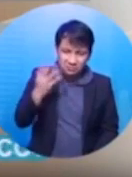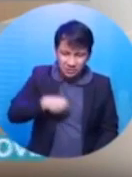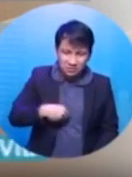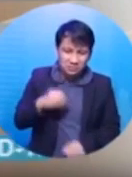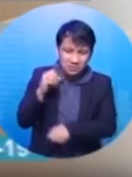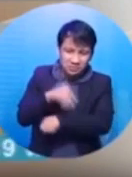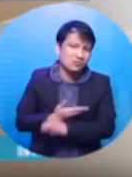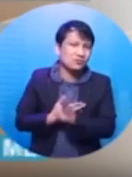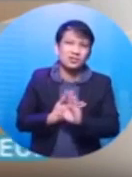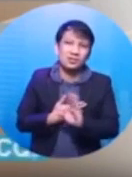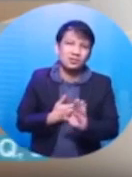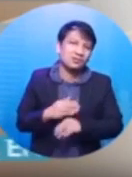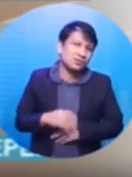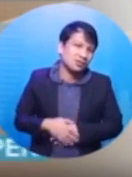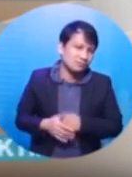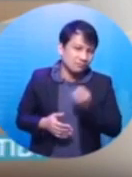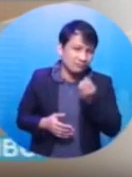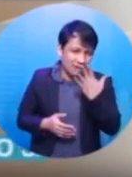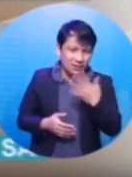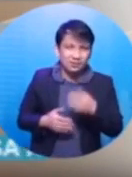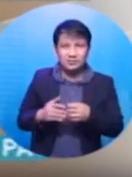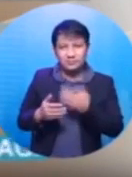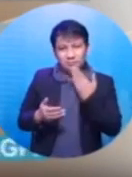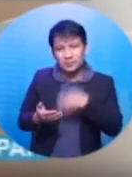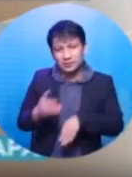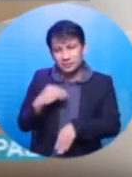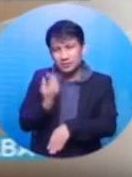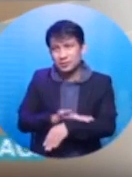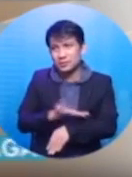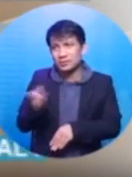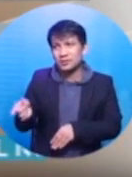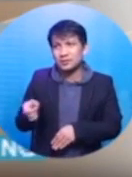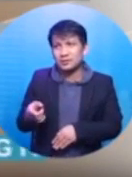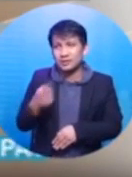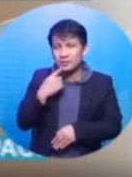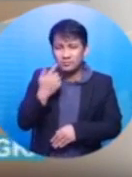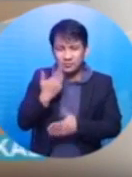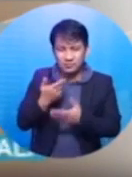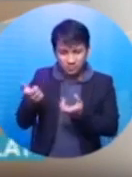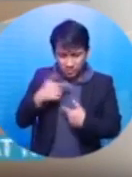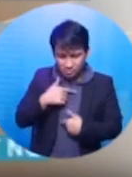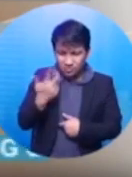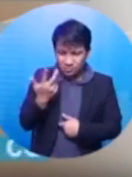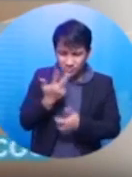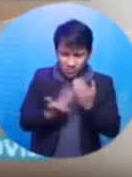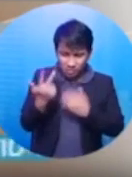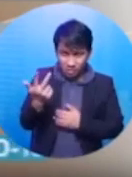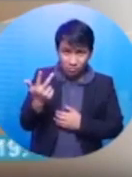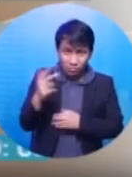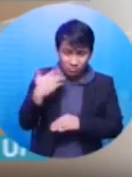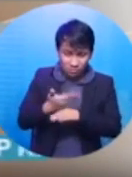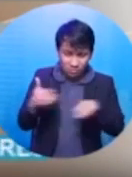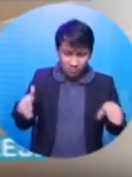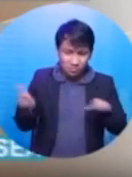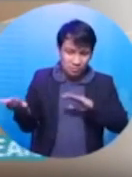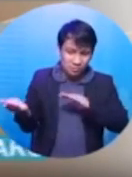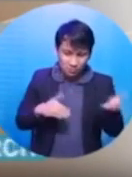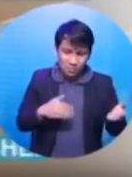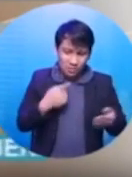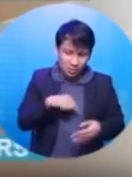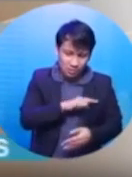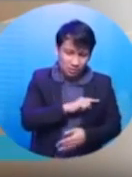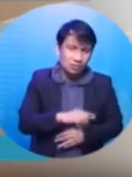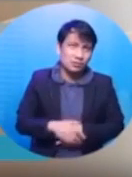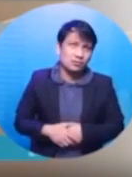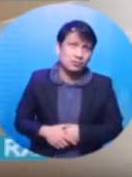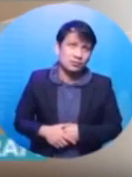ichichismis mo siya. Sir, sinabihan nyo po kami tatlo na mamatay na daw po kami. Kaya po nagalit na po ako sa rin. na